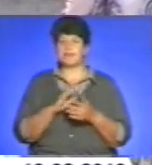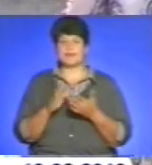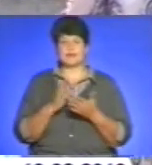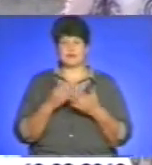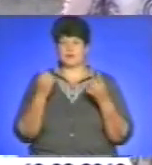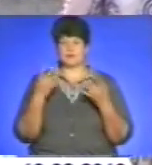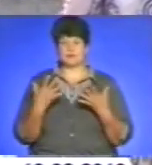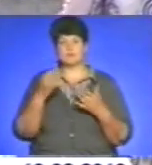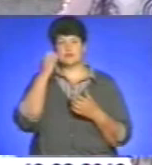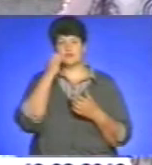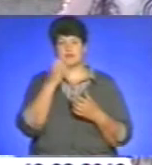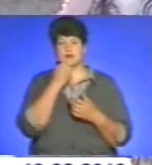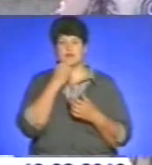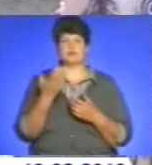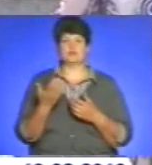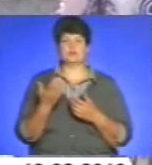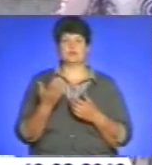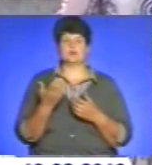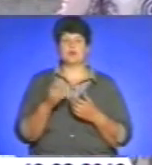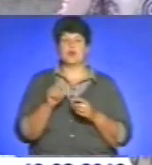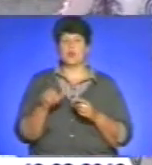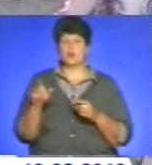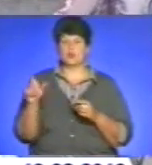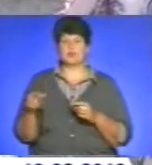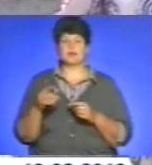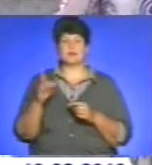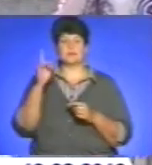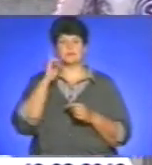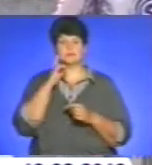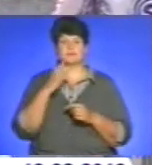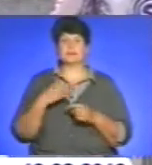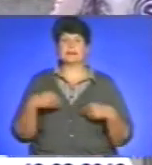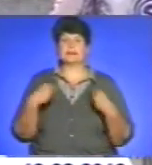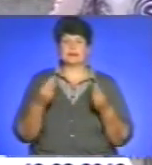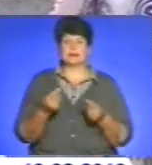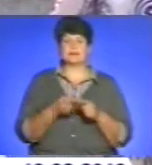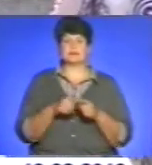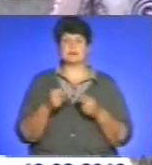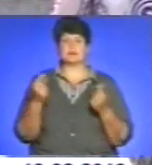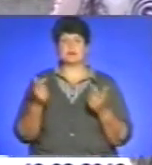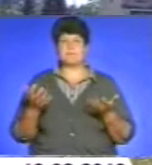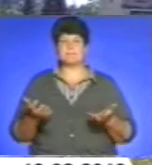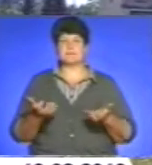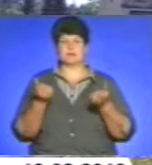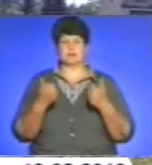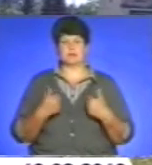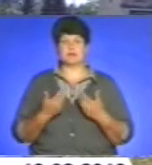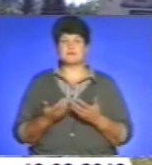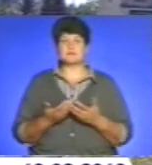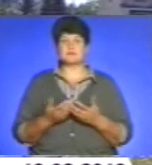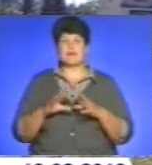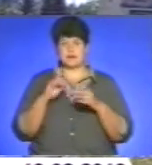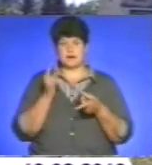ми дякуємо, завдякуємо і людям, які відгукнулися, які дали ті кошти, які підтримували нас. Реальний